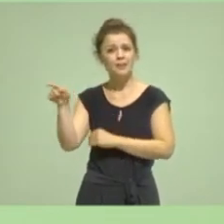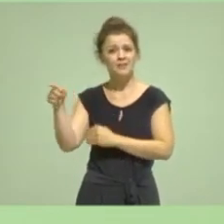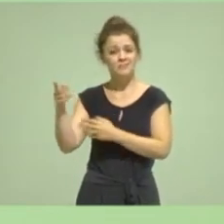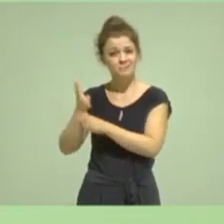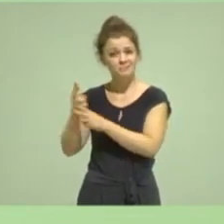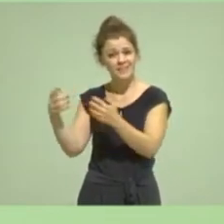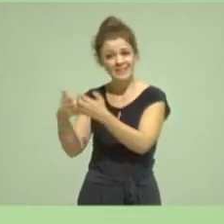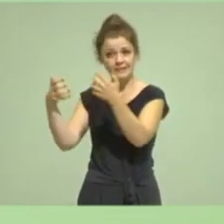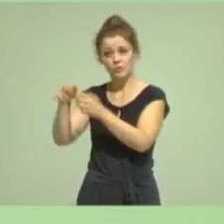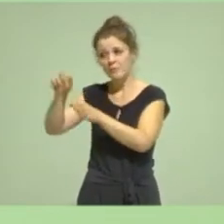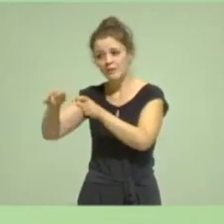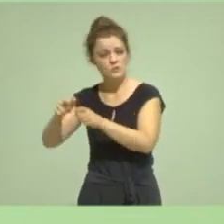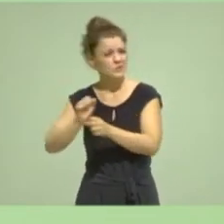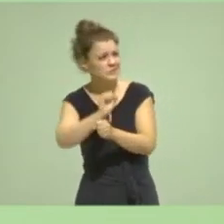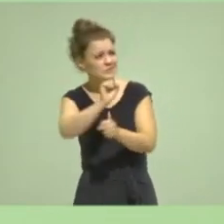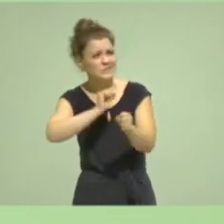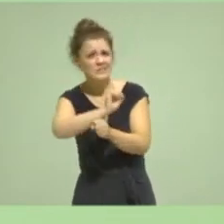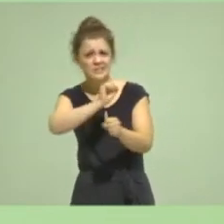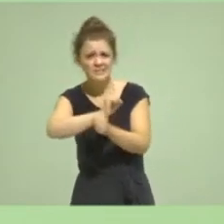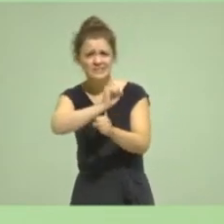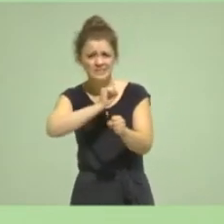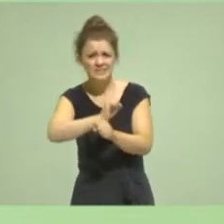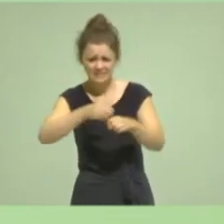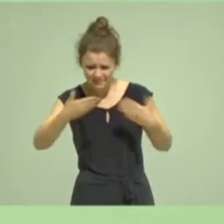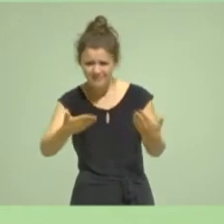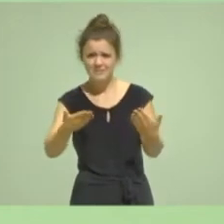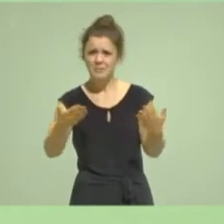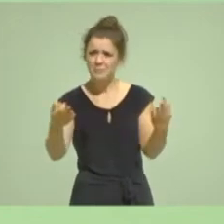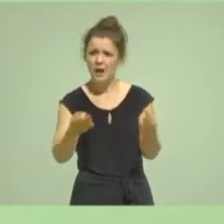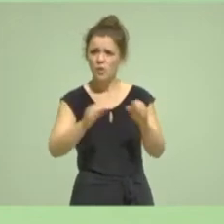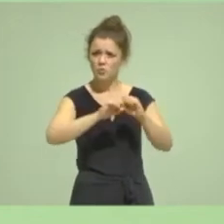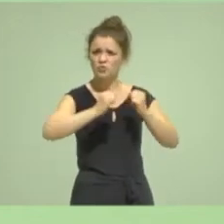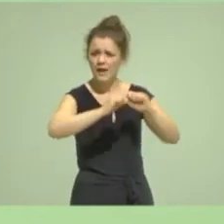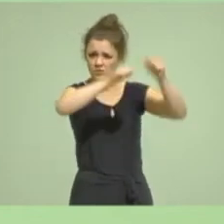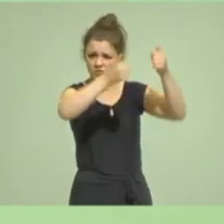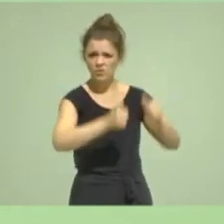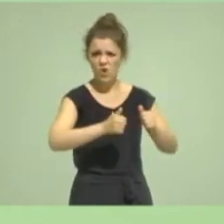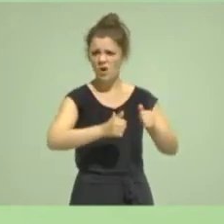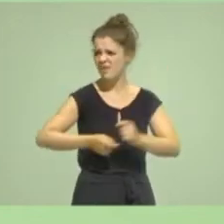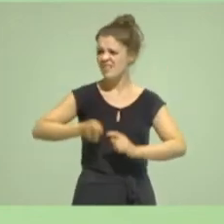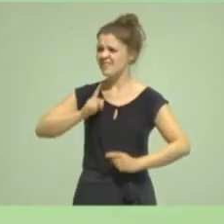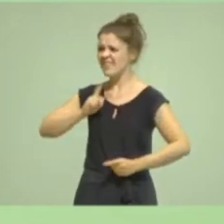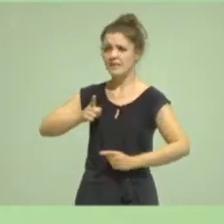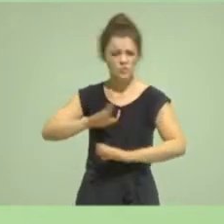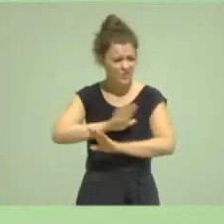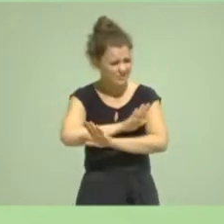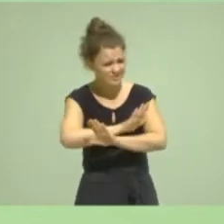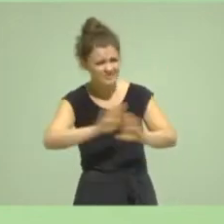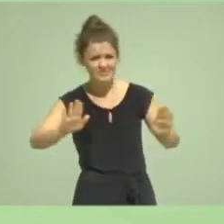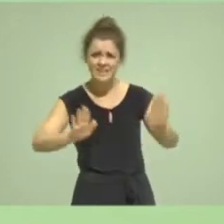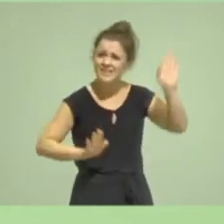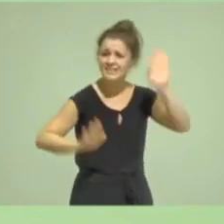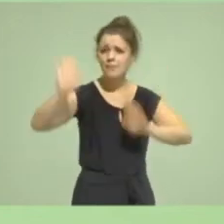eingetreten sind, das als eine Staatsform zu haben, nicht eine Diktatur, sondern Demokratie als eine